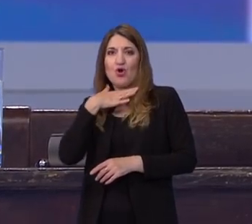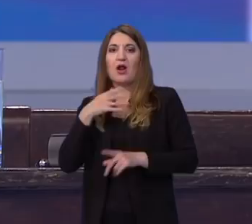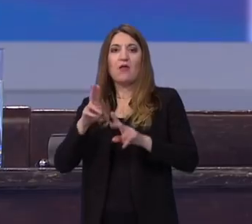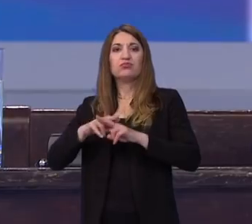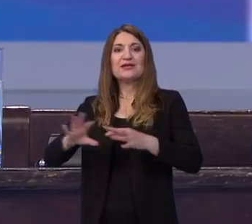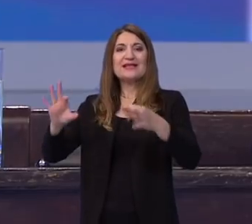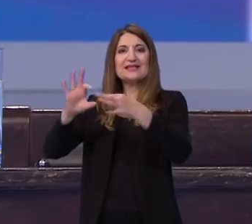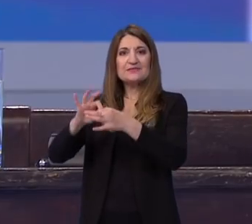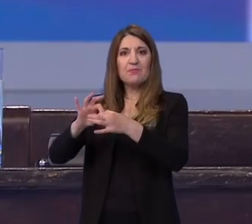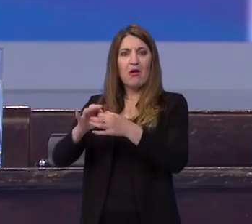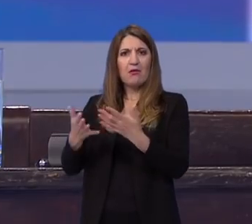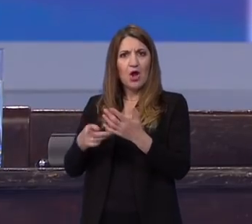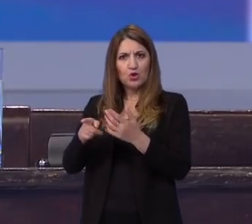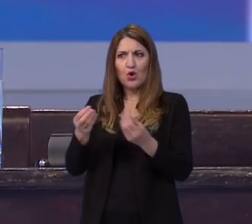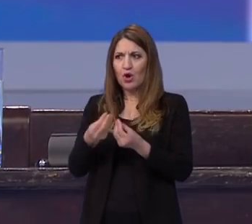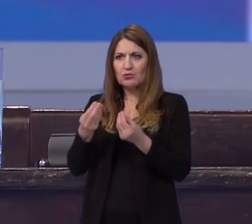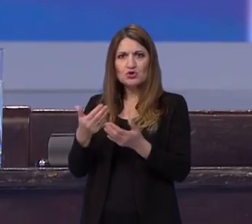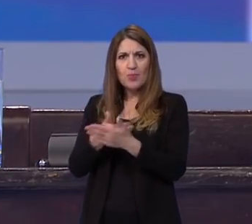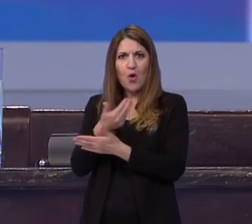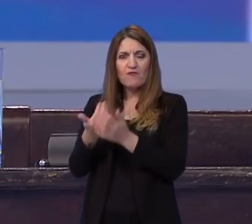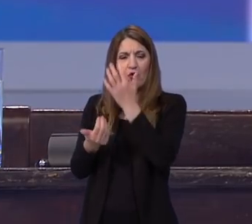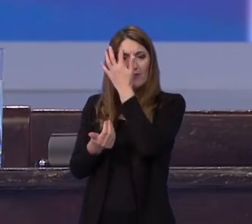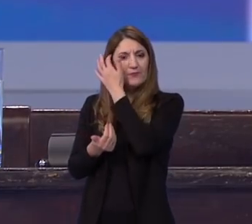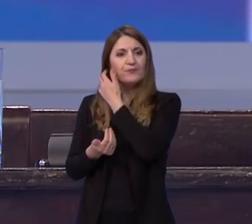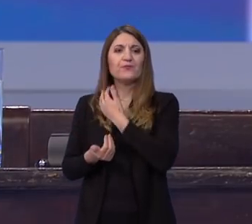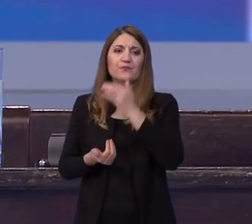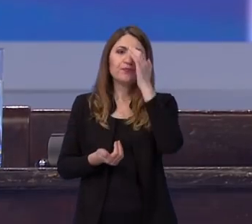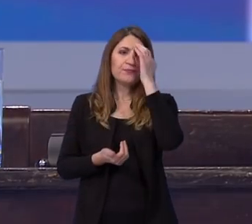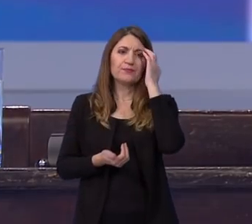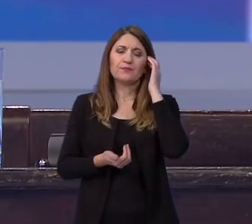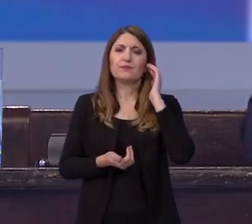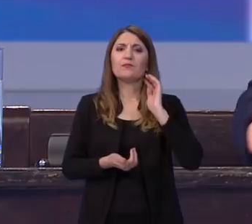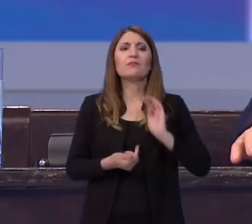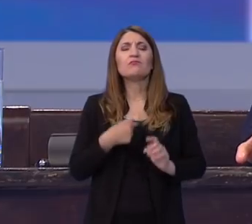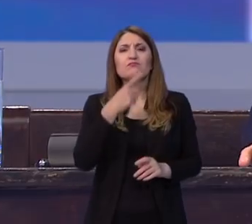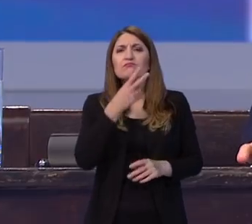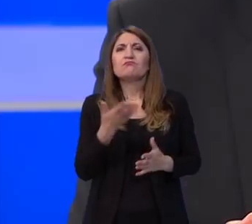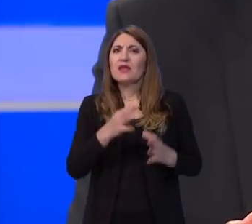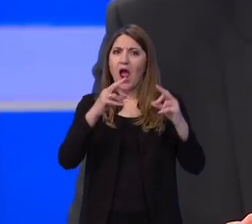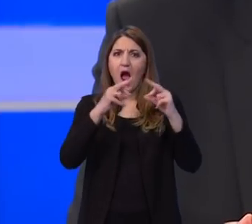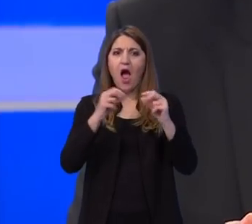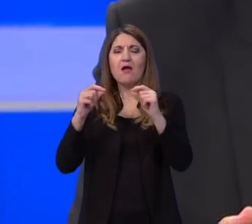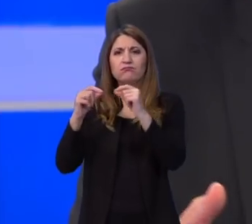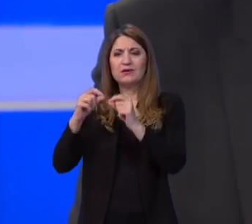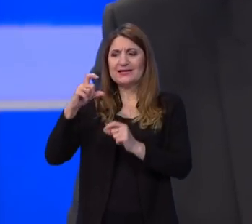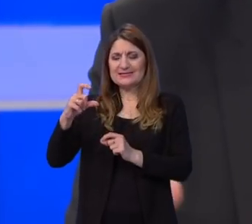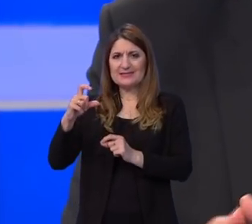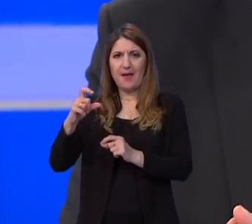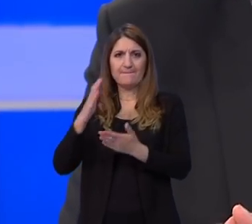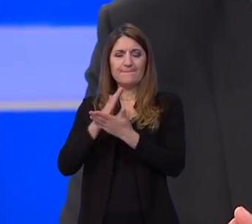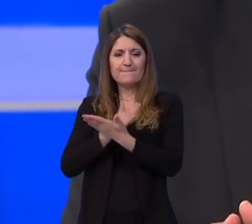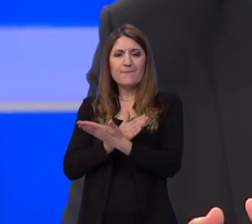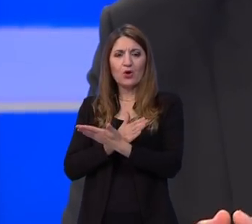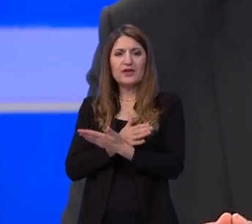To je nošto svježe. Čekam da čujem na koji način je osmišljen na primjena A, B i C modela koji je